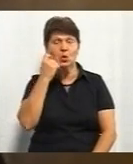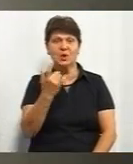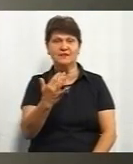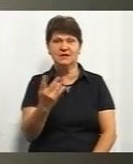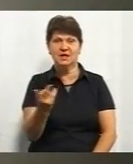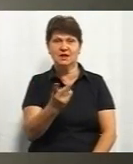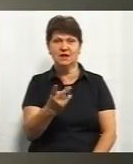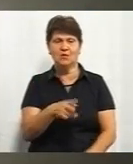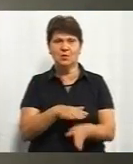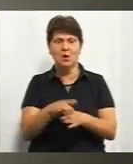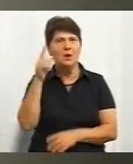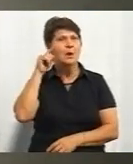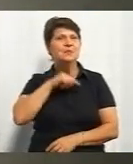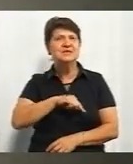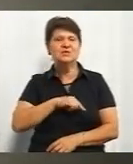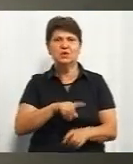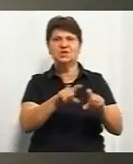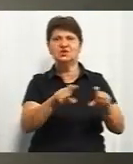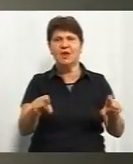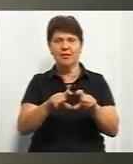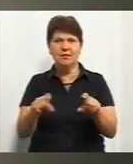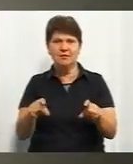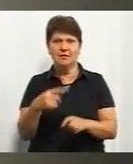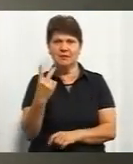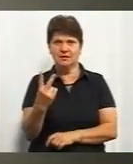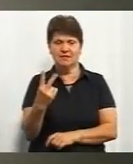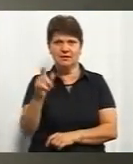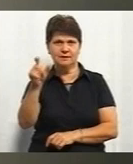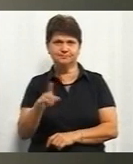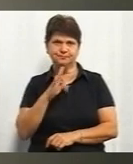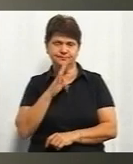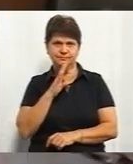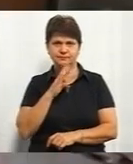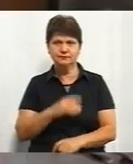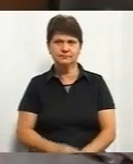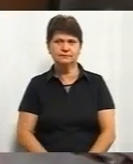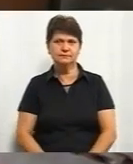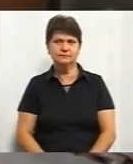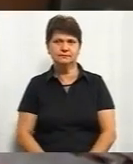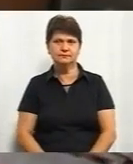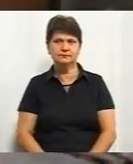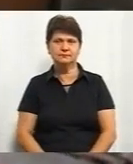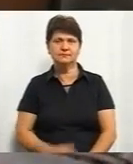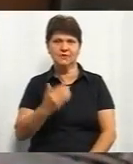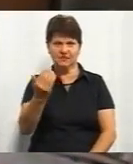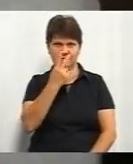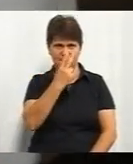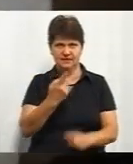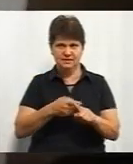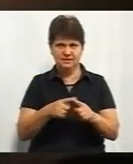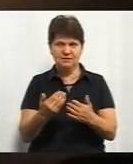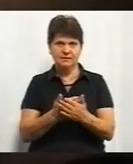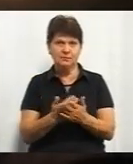на двох» провели у психіатричних закладах дві героїні стрічки. Ви дивилися цей фільм?